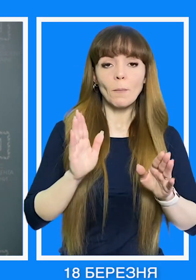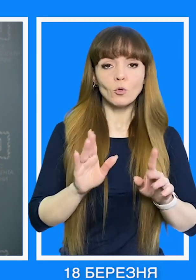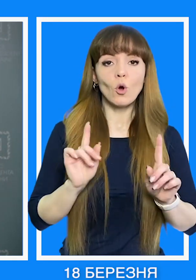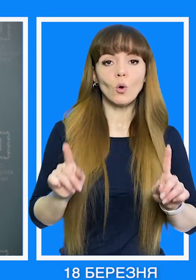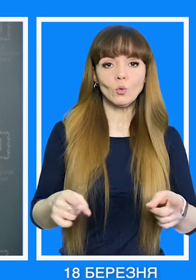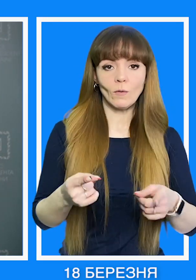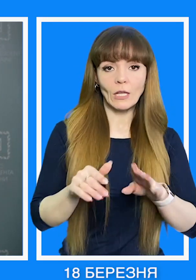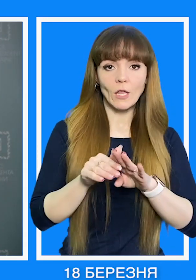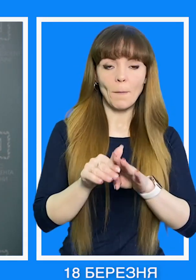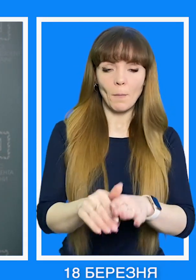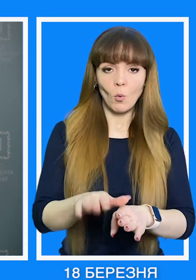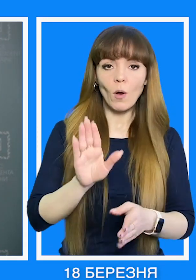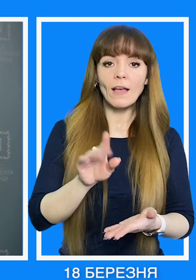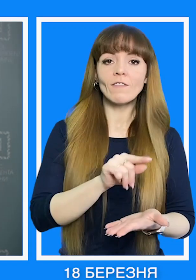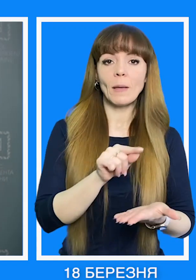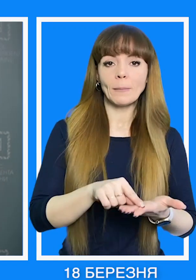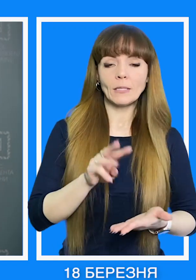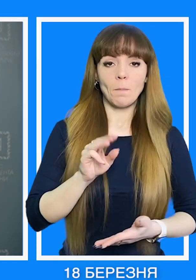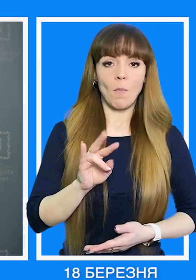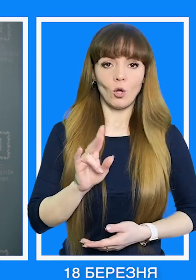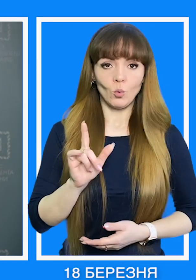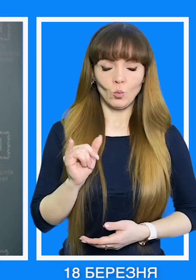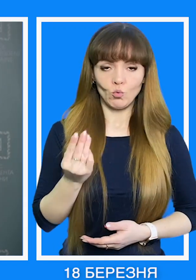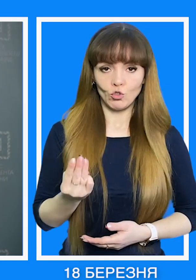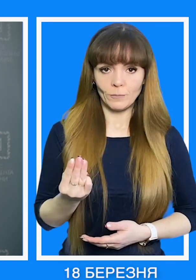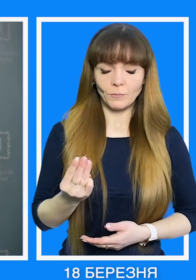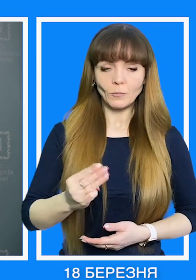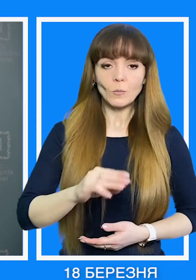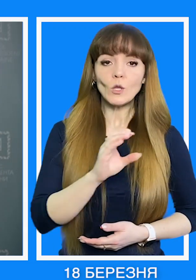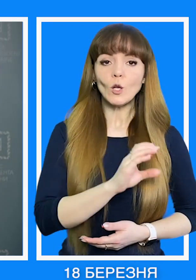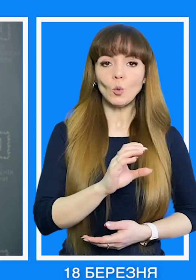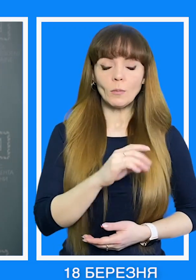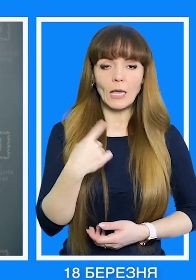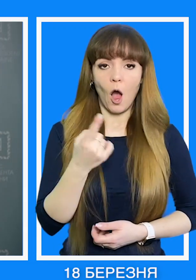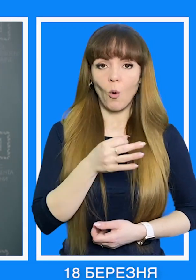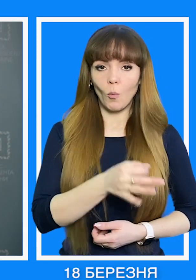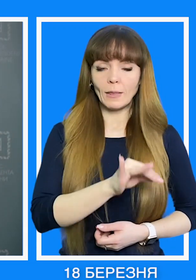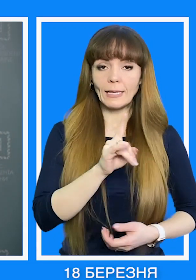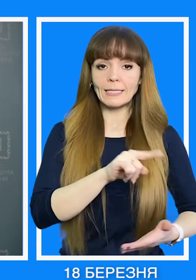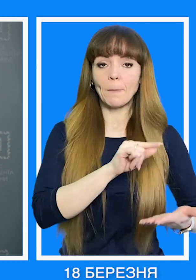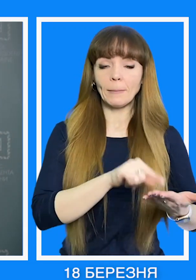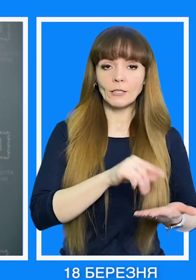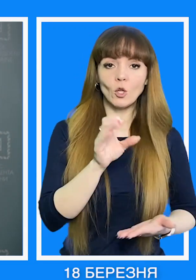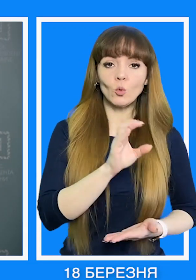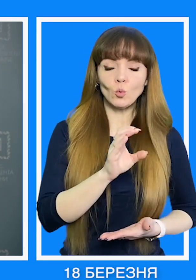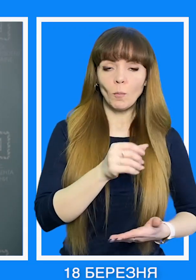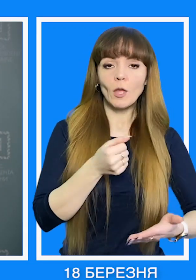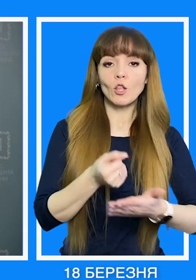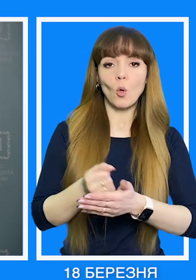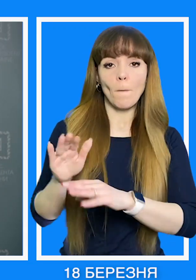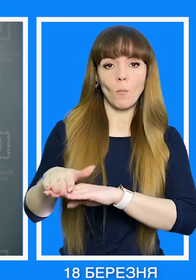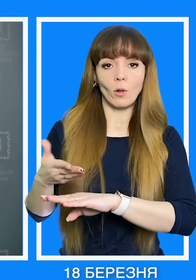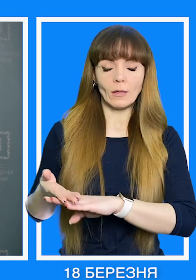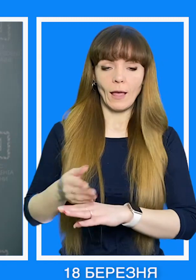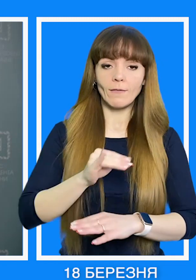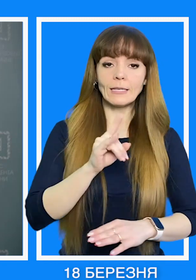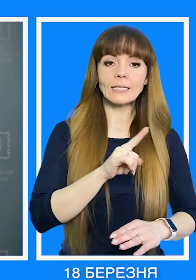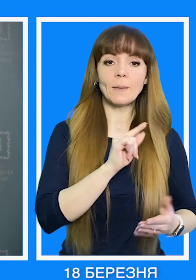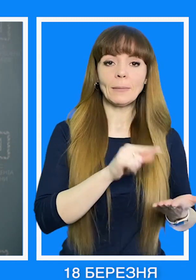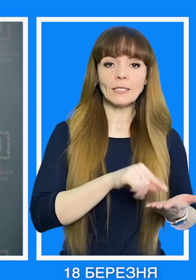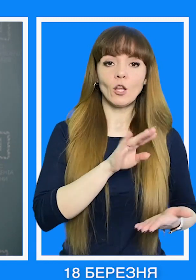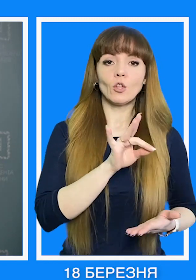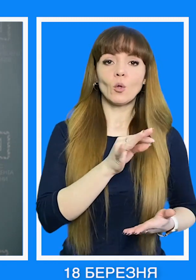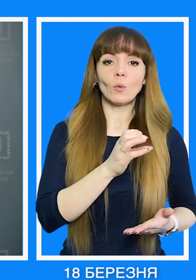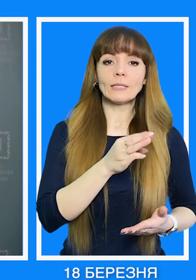пішки, буде організована допомога в місті Мангуш. Сумська область, з міста Суми до Полтави,